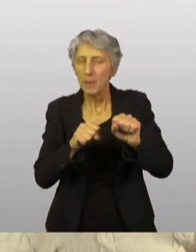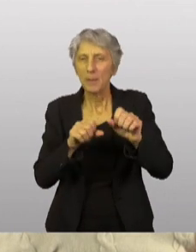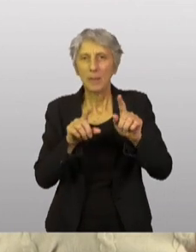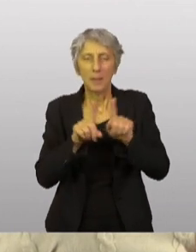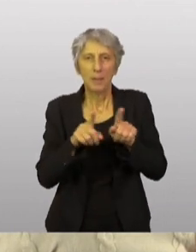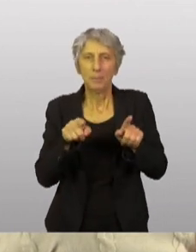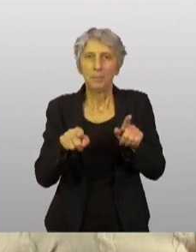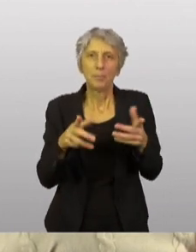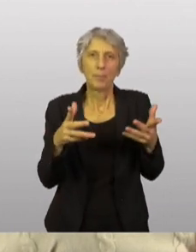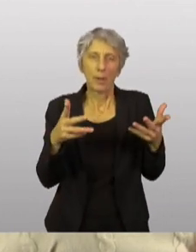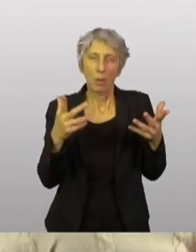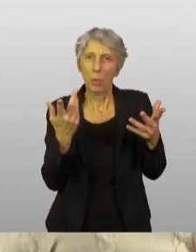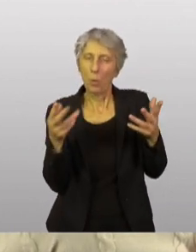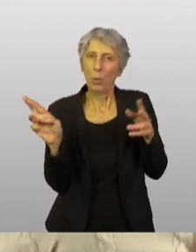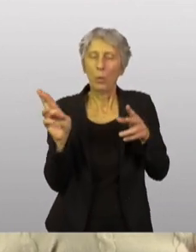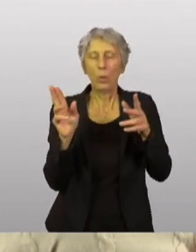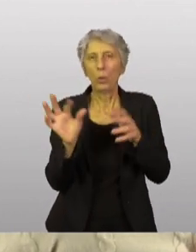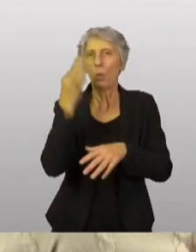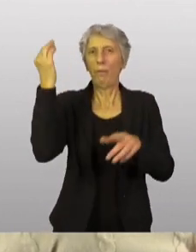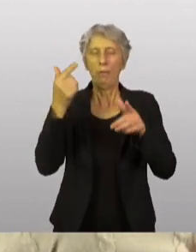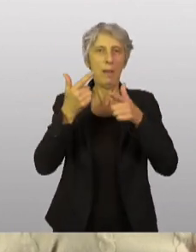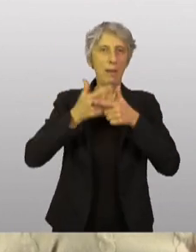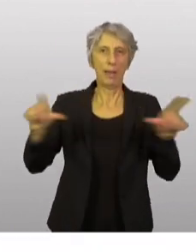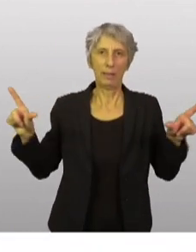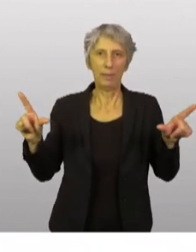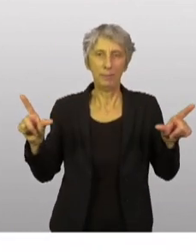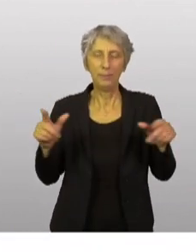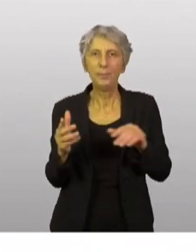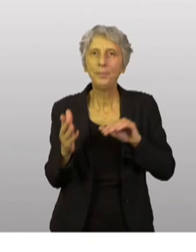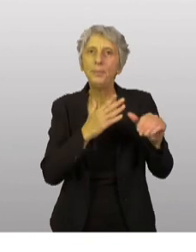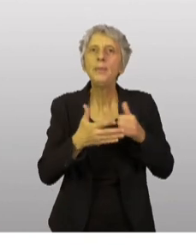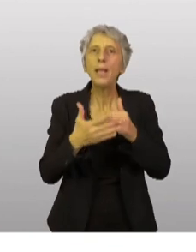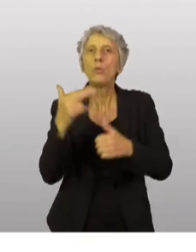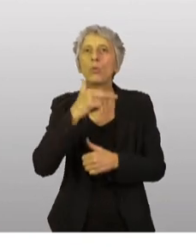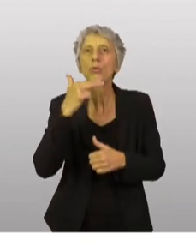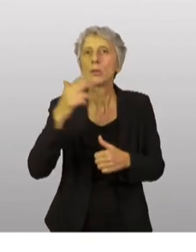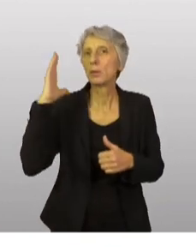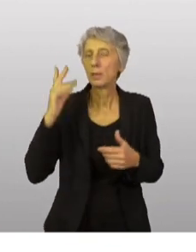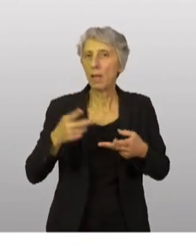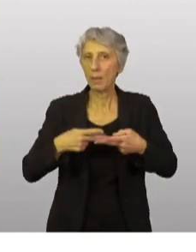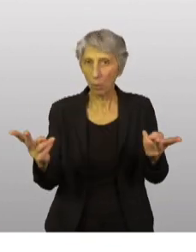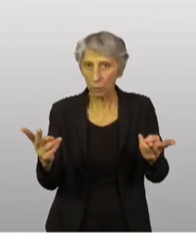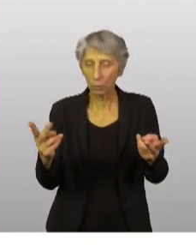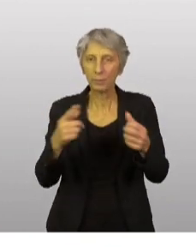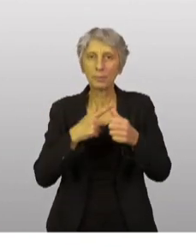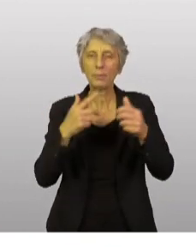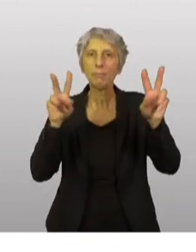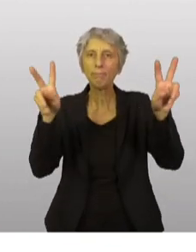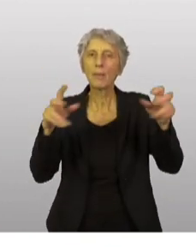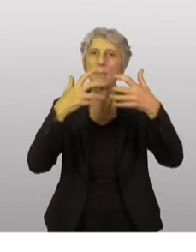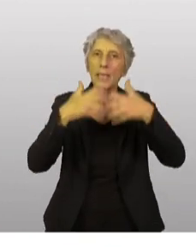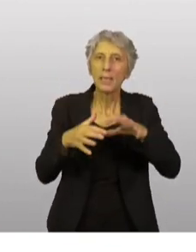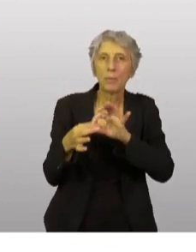recouvrer la liberté. Et par l'aide d'urgence que nous avons annoncée, d'une part, par le mécanisme de